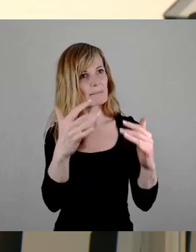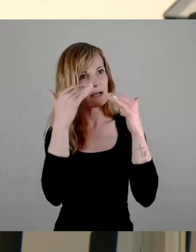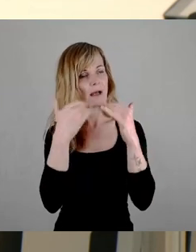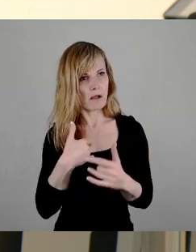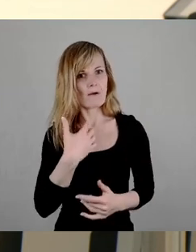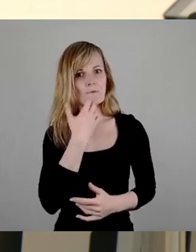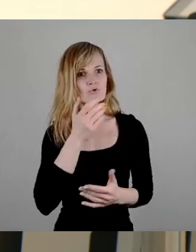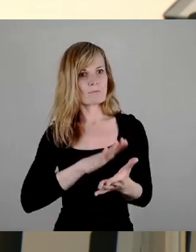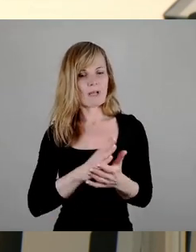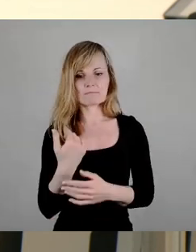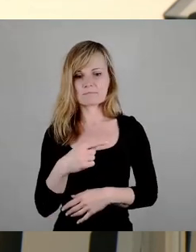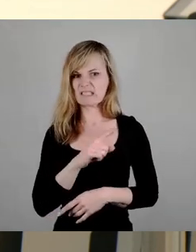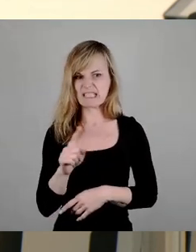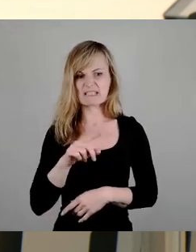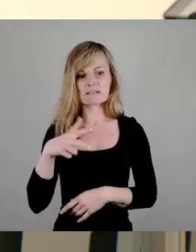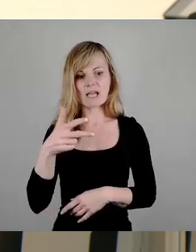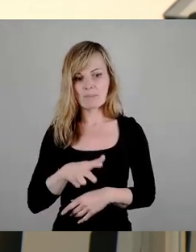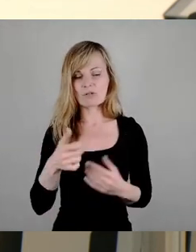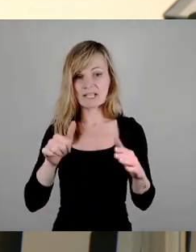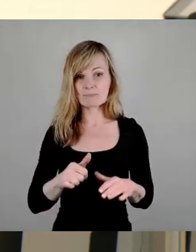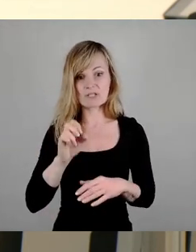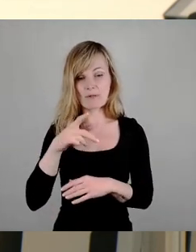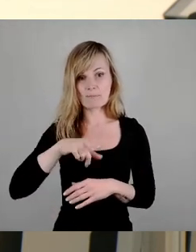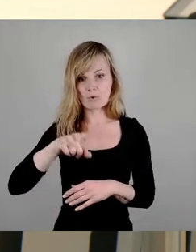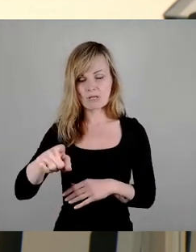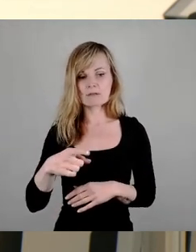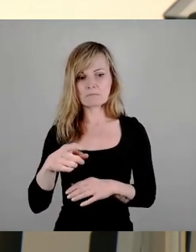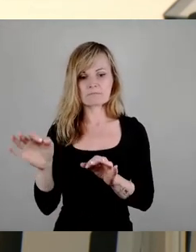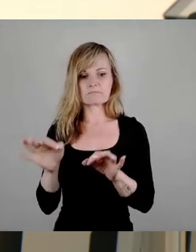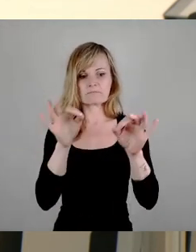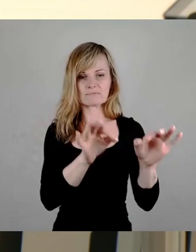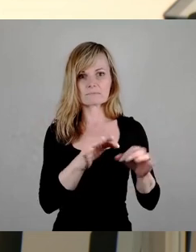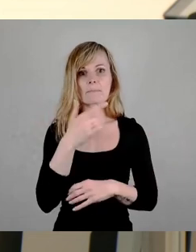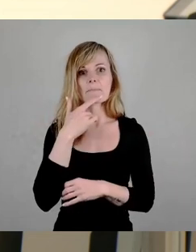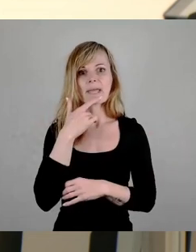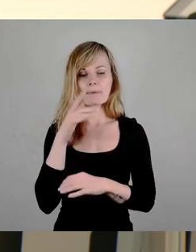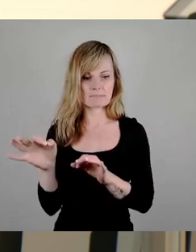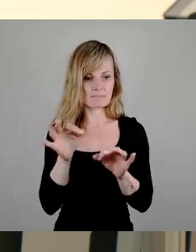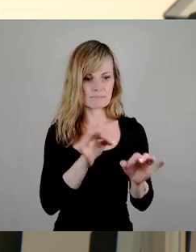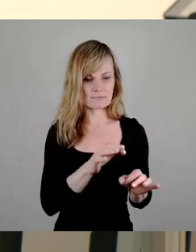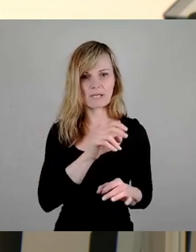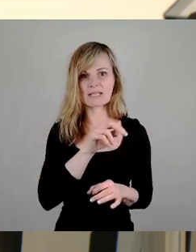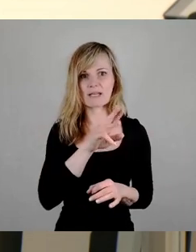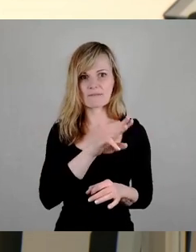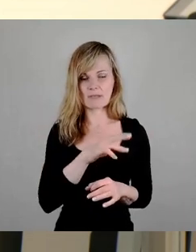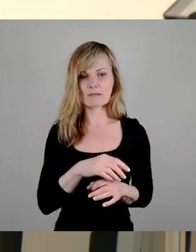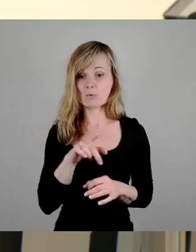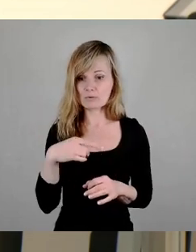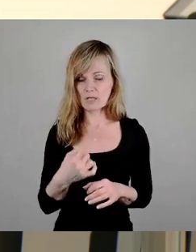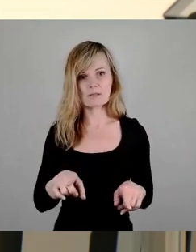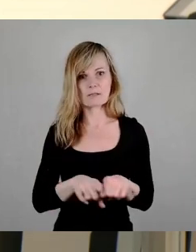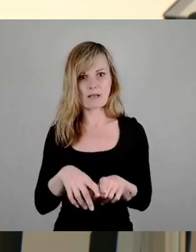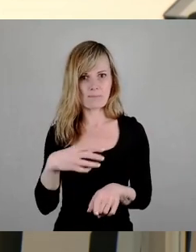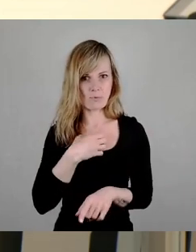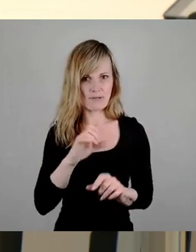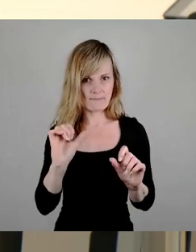Monaten oder zwölf Monaten dann nach NRW oder Bremen oder woanders hinzugehen. Und dann haben wir wieder das Problem hier.